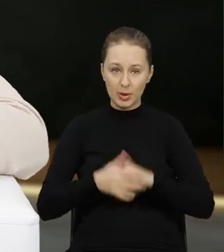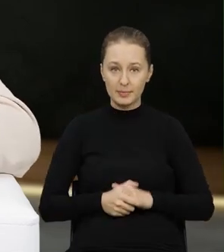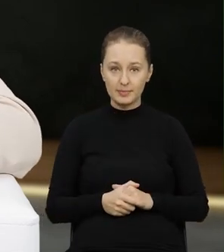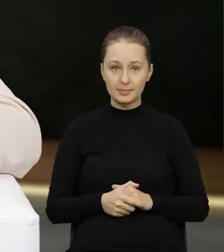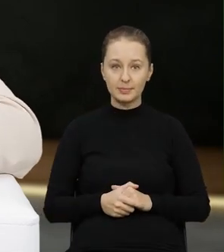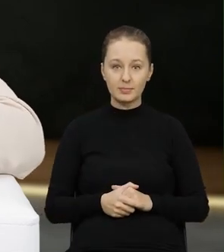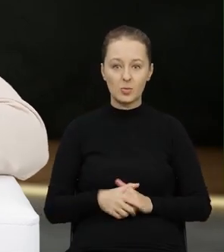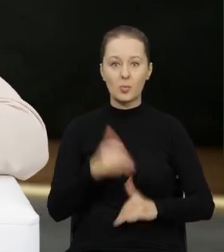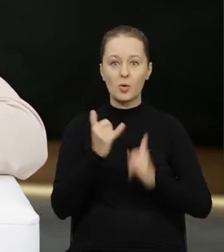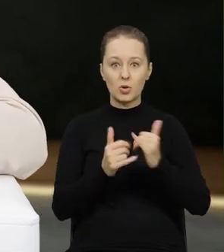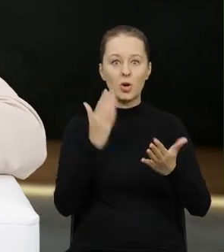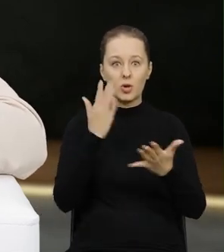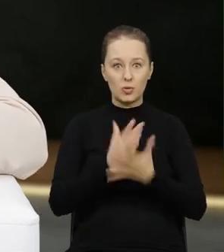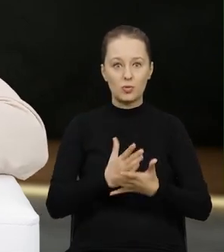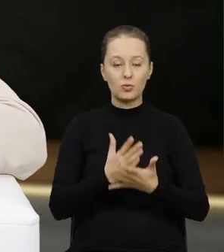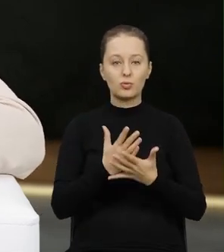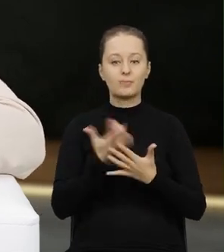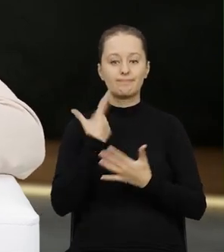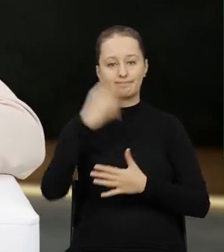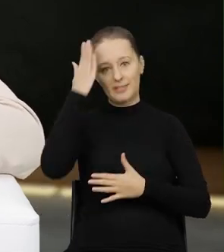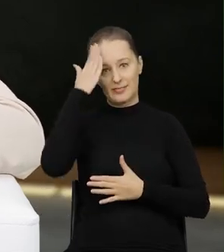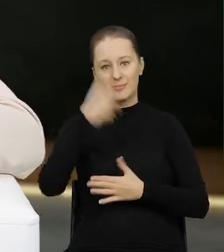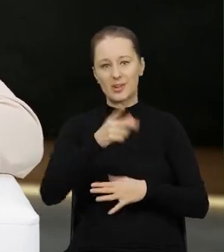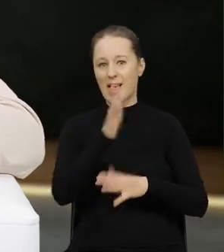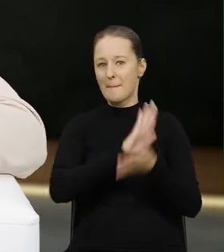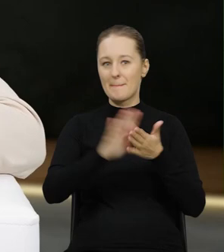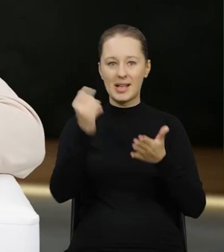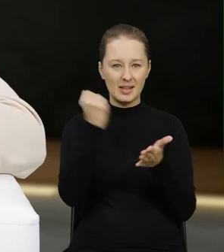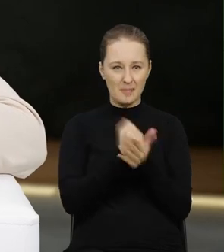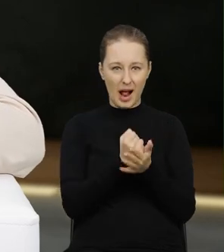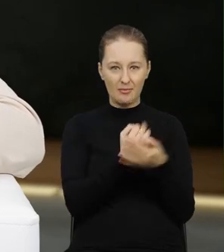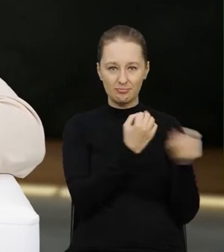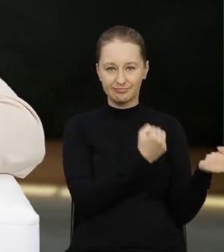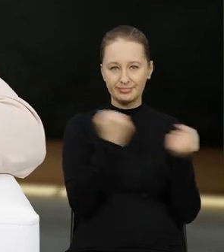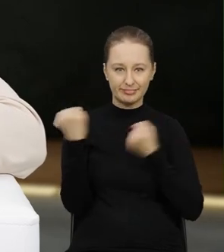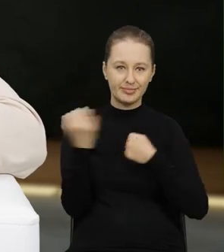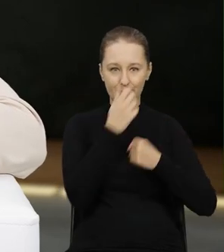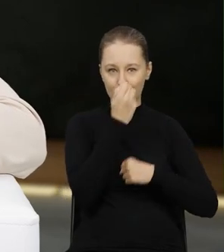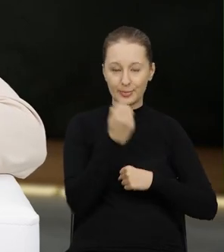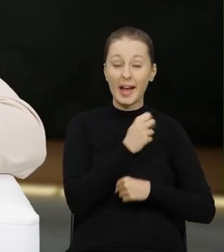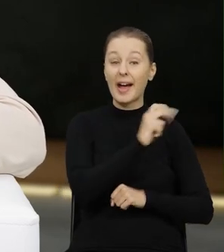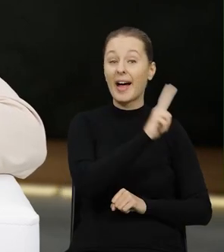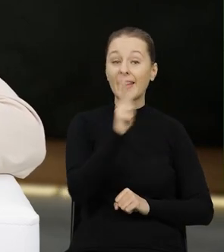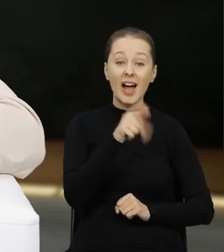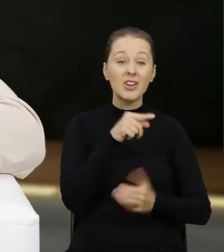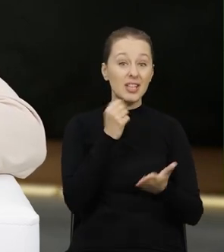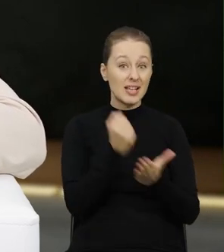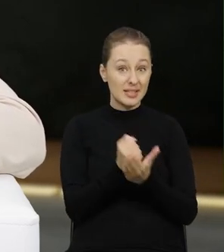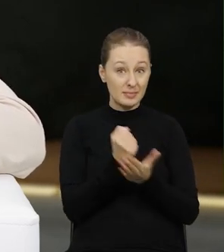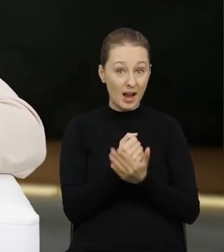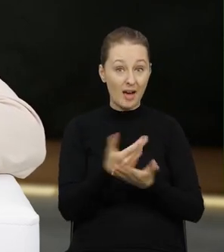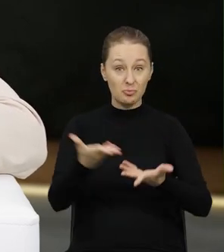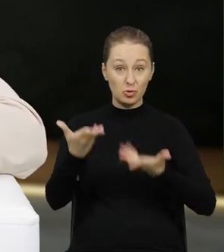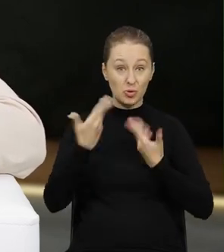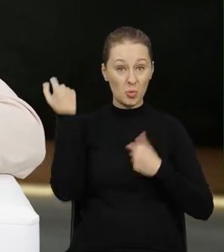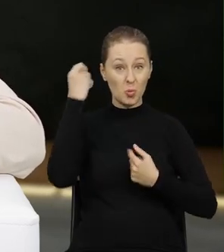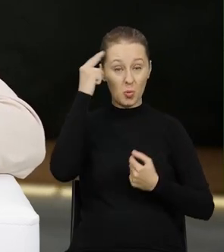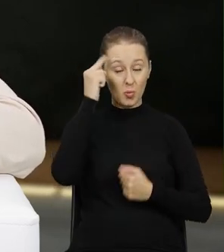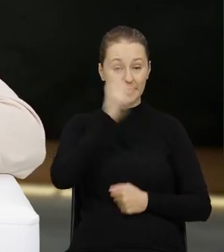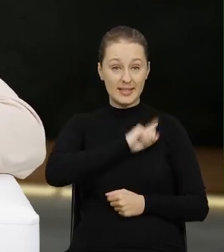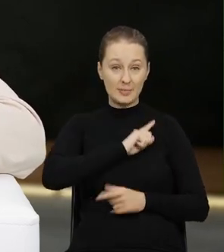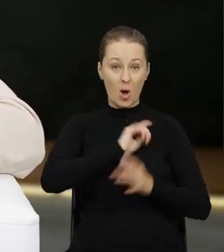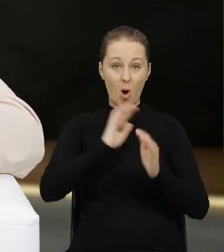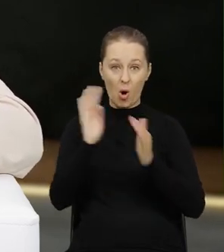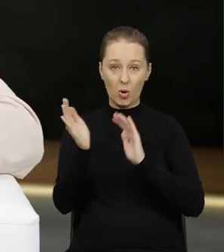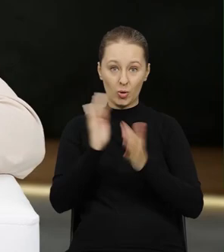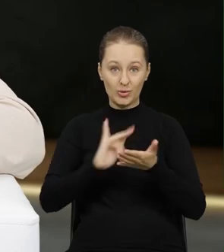zostanie ujawnione takie nielegalne przemieszczanie odpadów, no to każda taka sprawa trafia do Głównego Inspektoratu